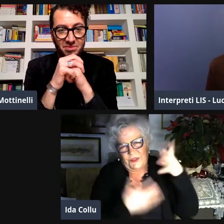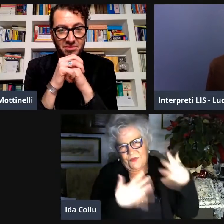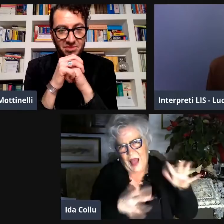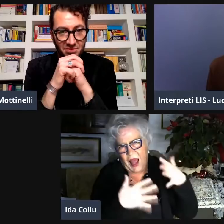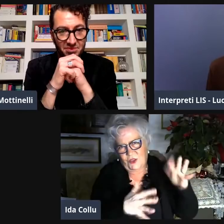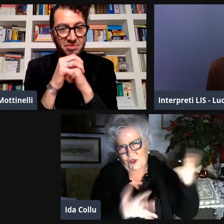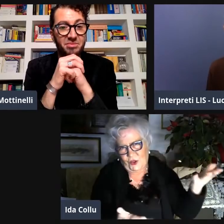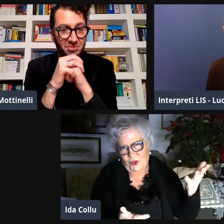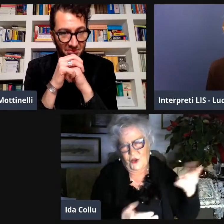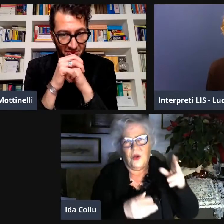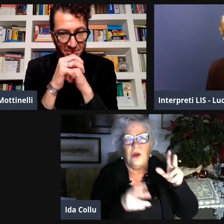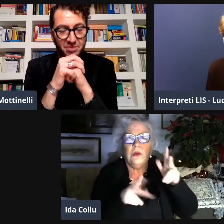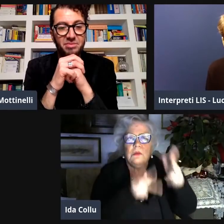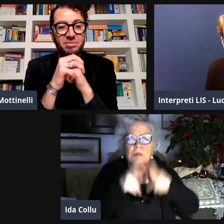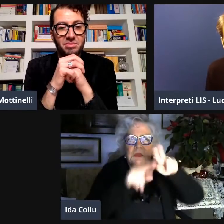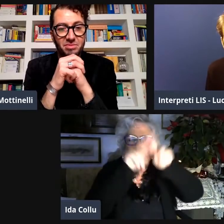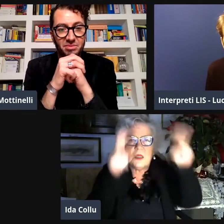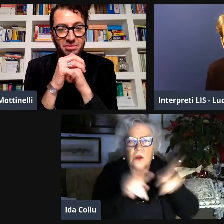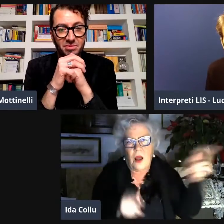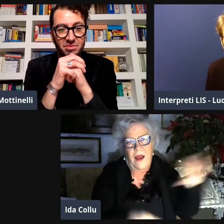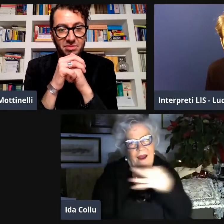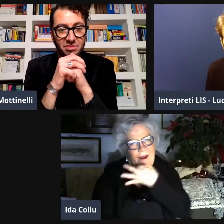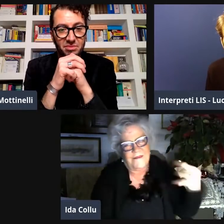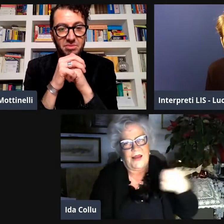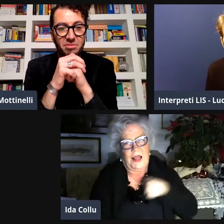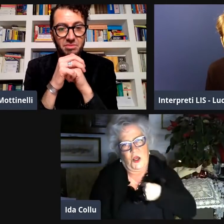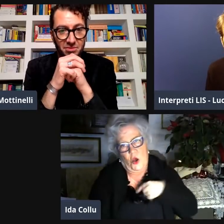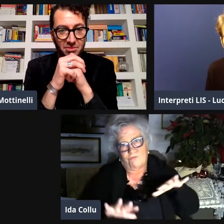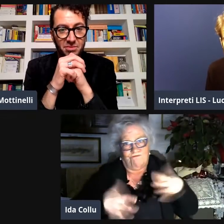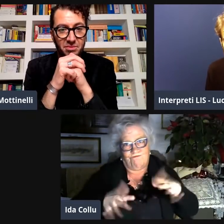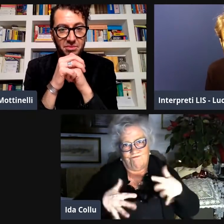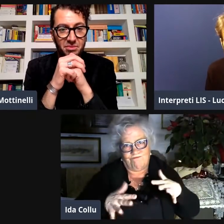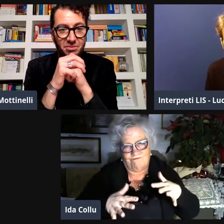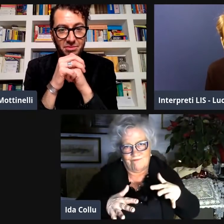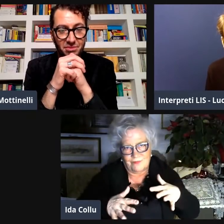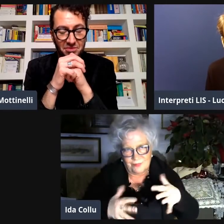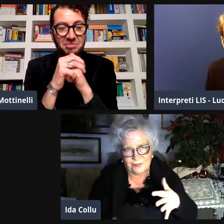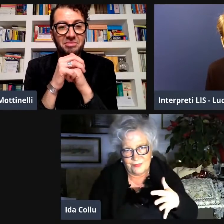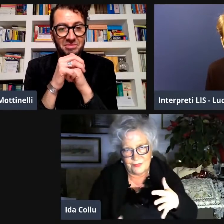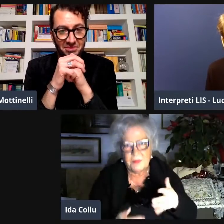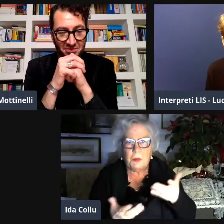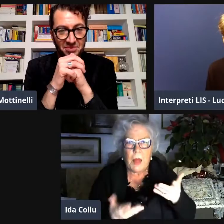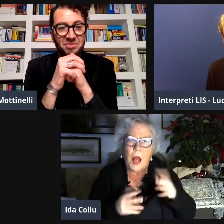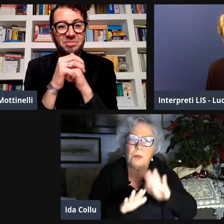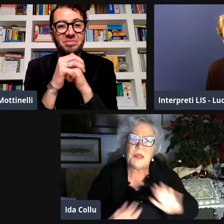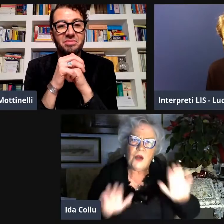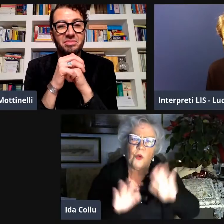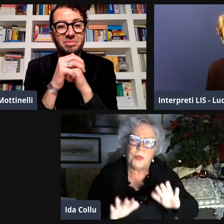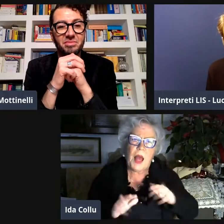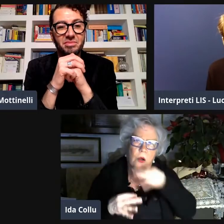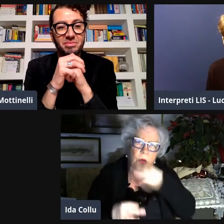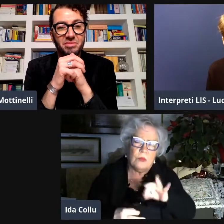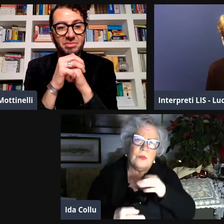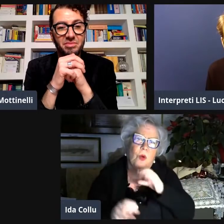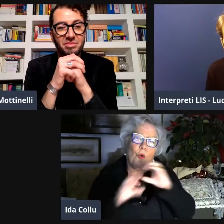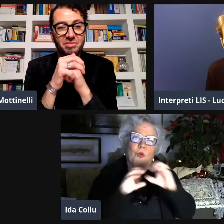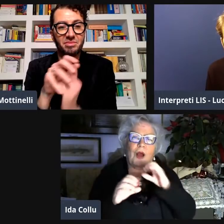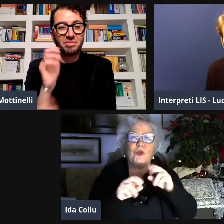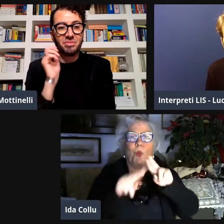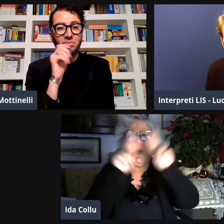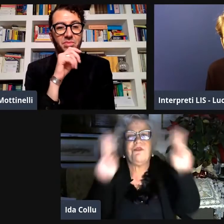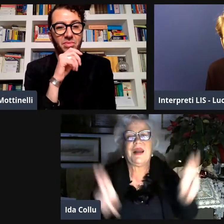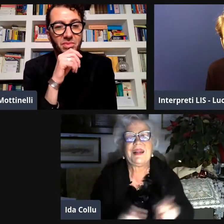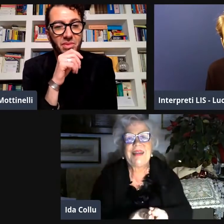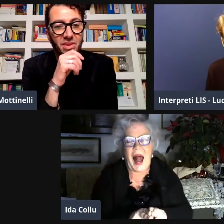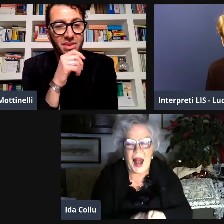venuta sono andata con Serena Corazza che era già andata io segnavo ancora benissimo ma